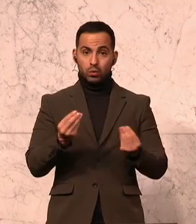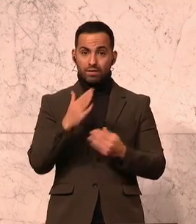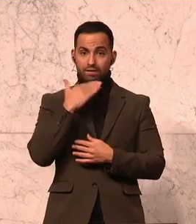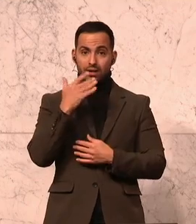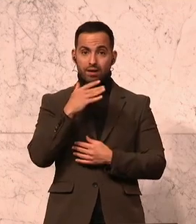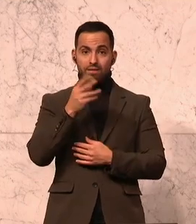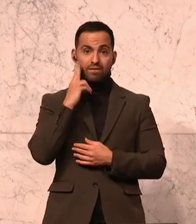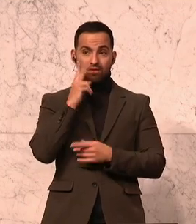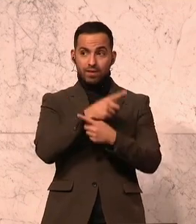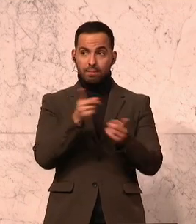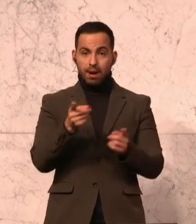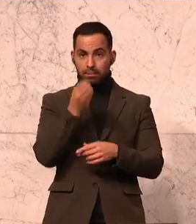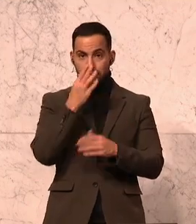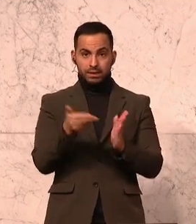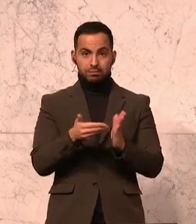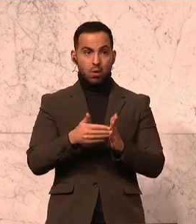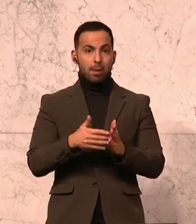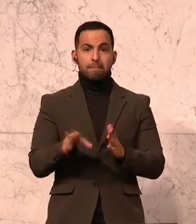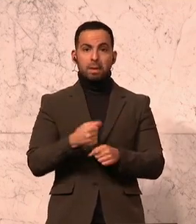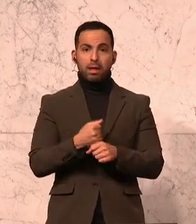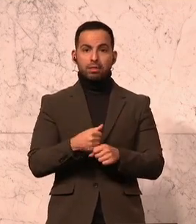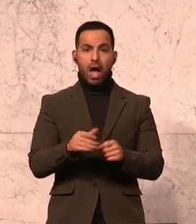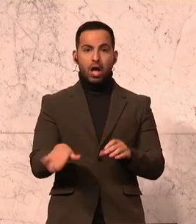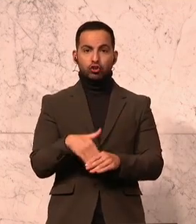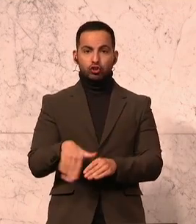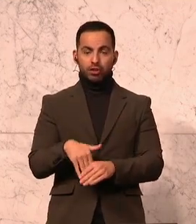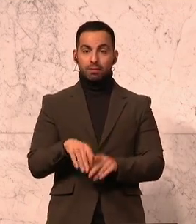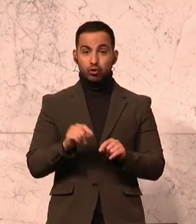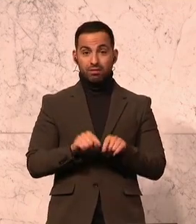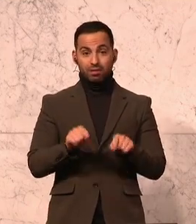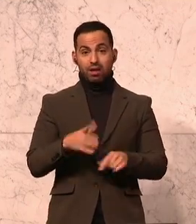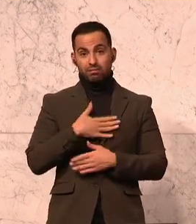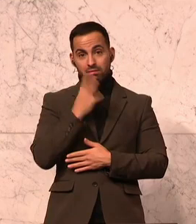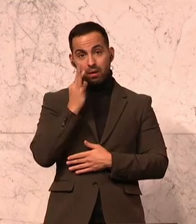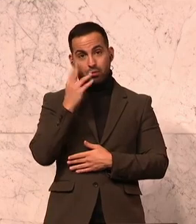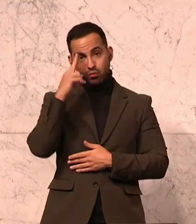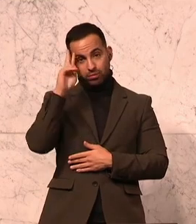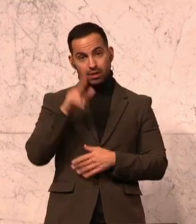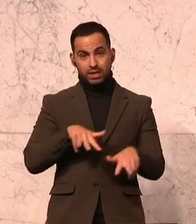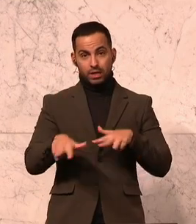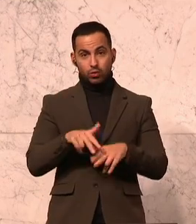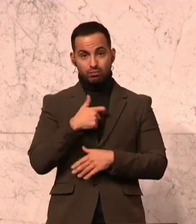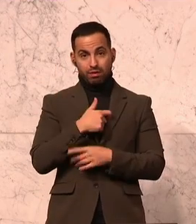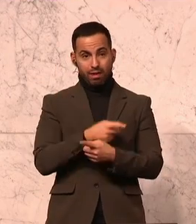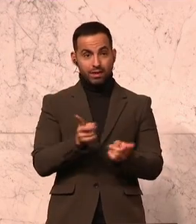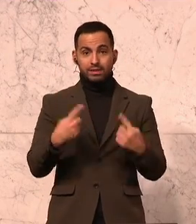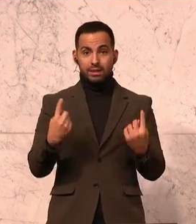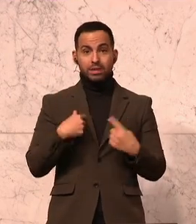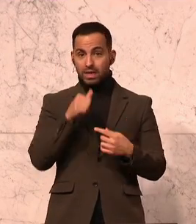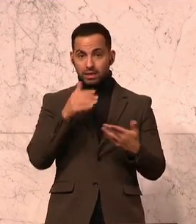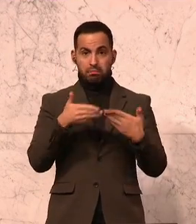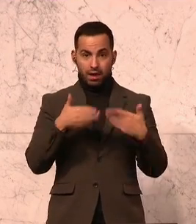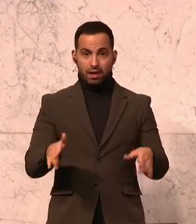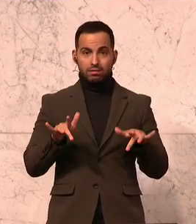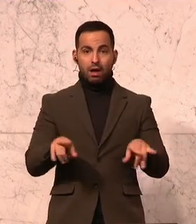missbräuchlich ihre Mitarbeiter nur Teilzeit anstellen. Und da sind Sie, meine Damen und Herren der Regierungsparteien, eben nicht bereit,